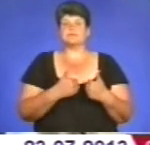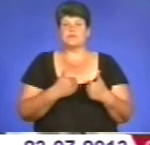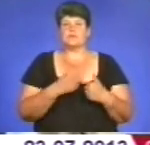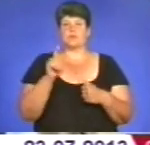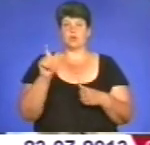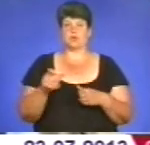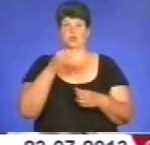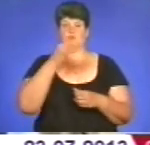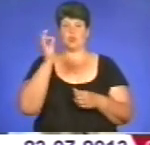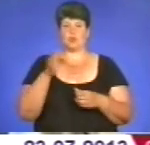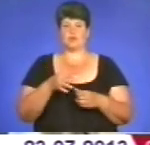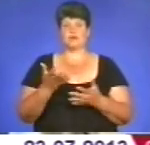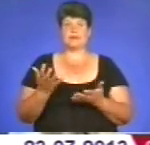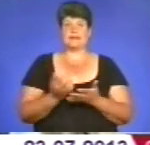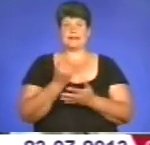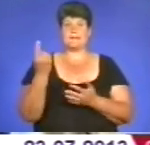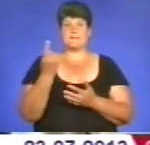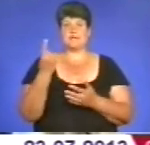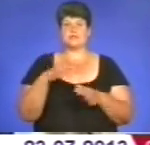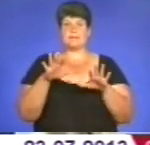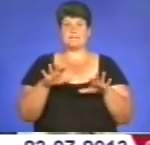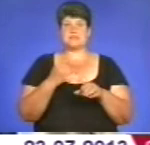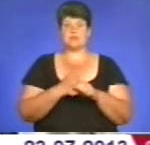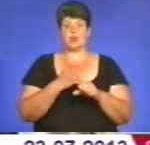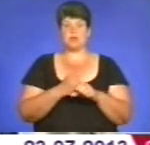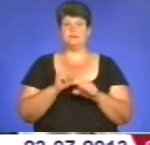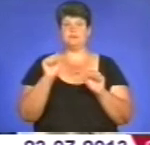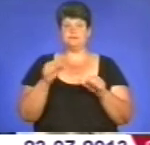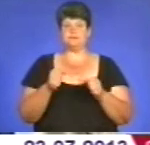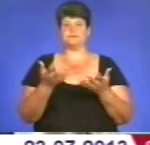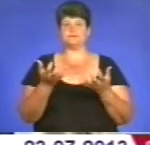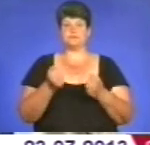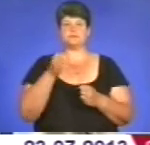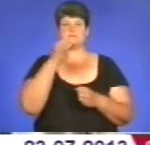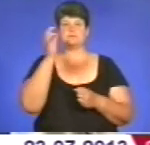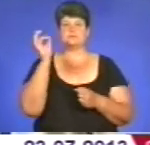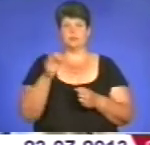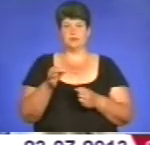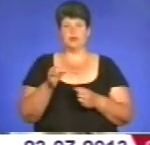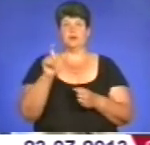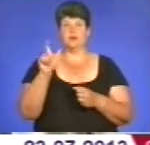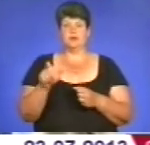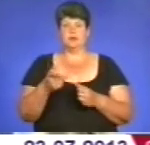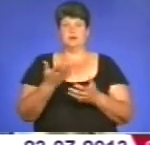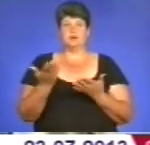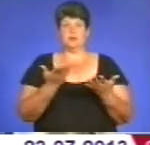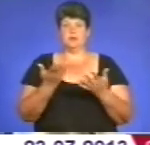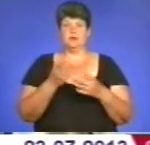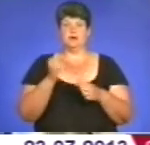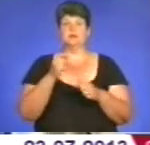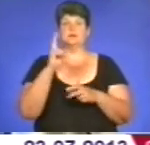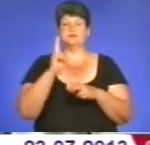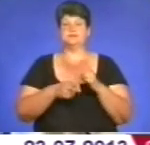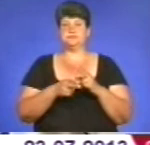досвідом. Відповідно, знайти перше місце роботи, де б можна було набути досвіду. Зразу людині, яка закінчила вищий